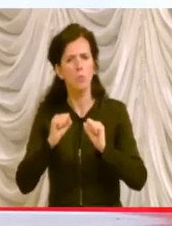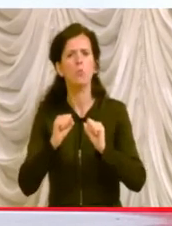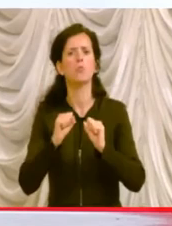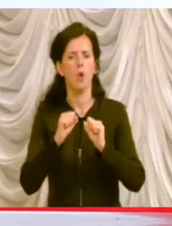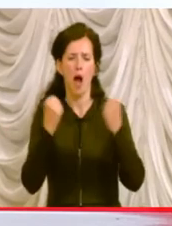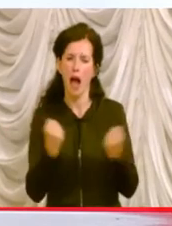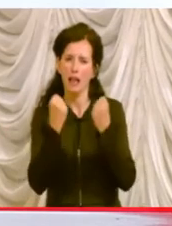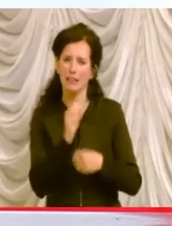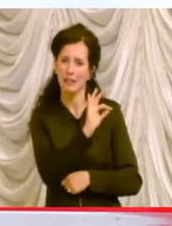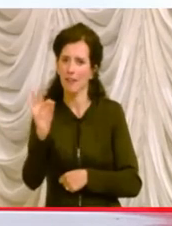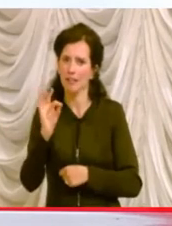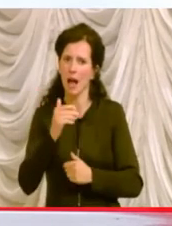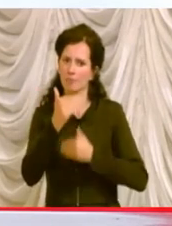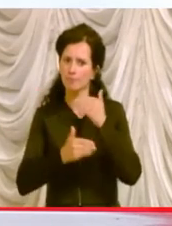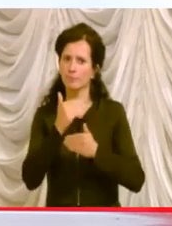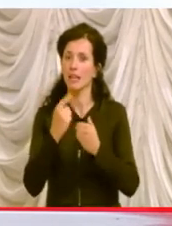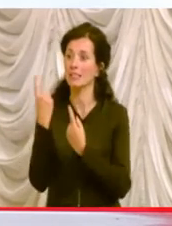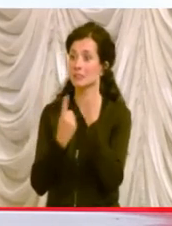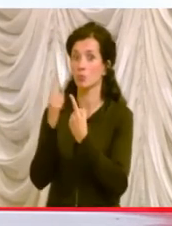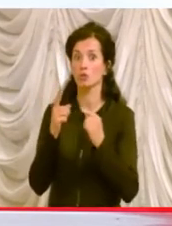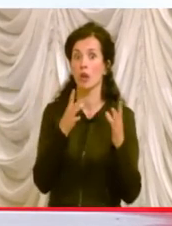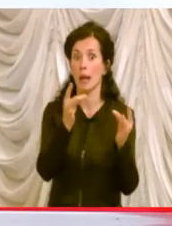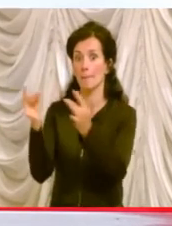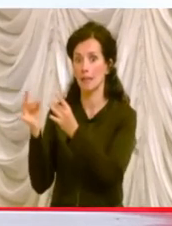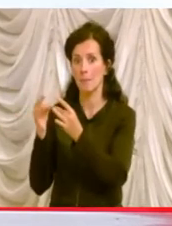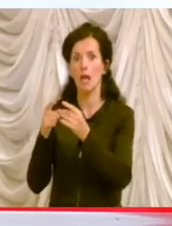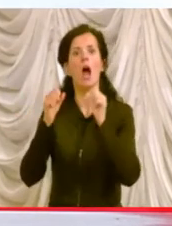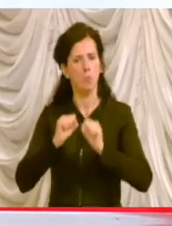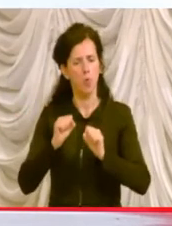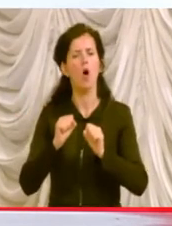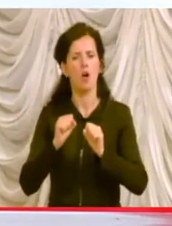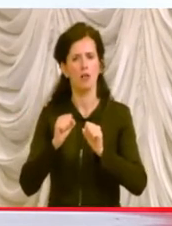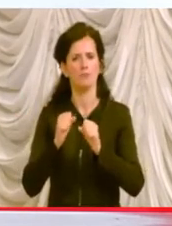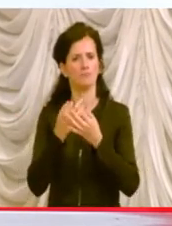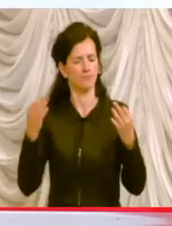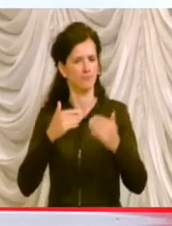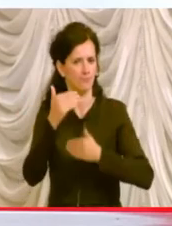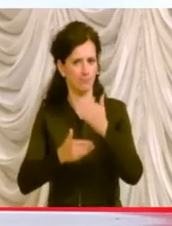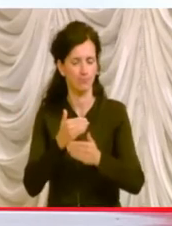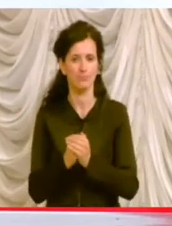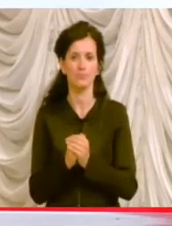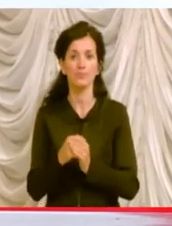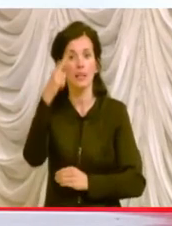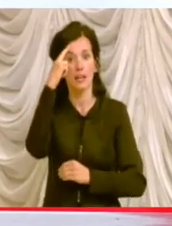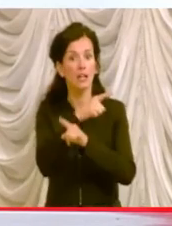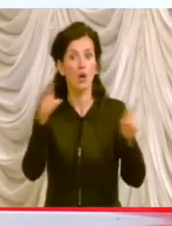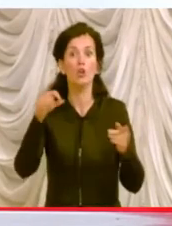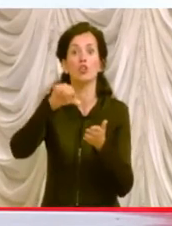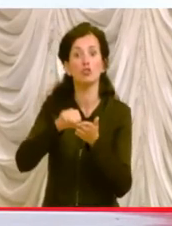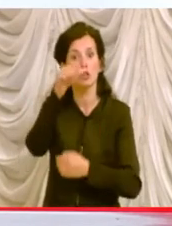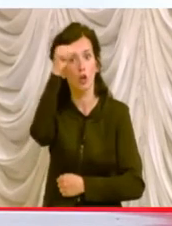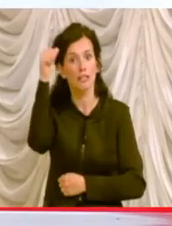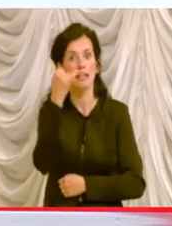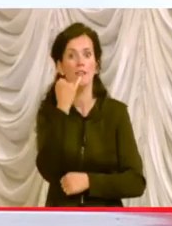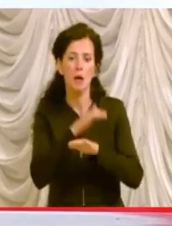suddette attività con l'andamento della situazione epidemiologica. Ricordo ancora che riaprono i centri estivi anche